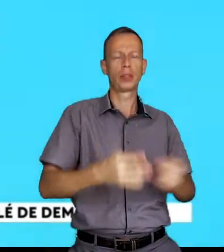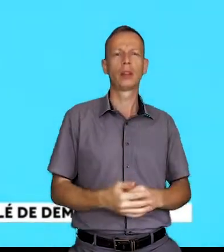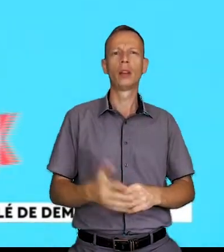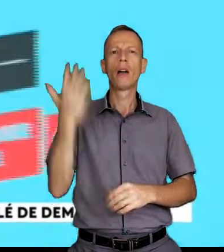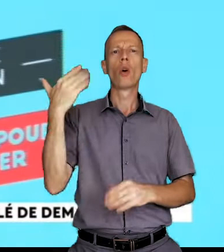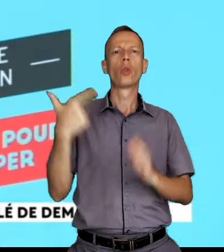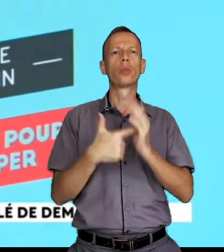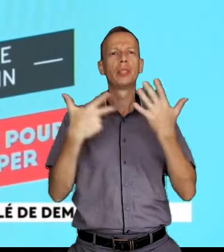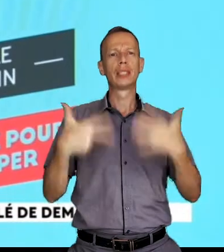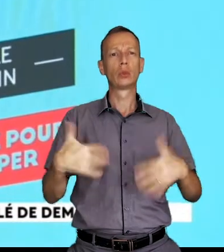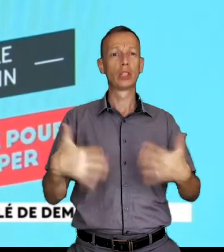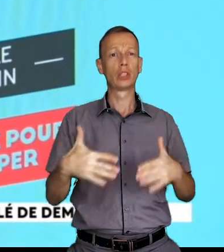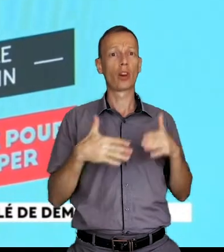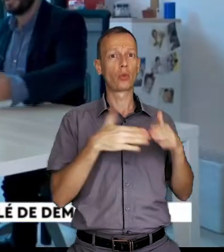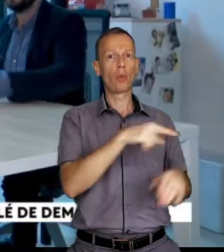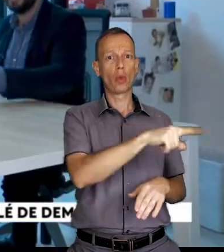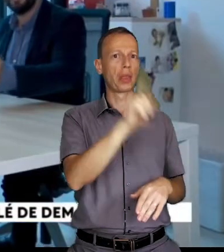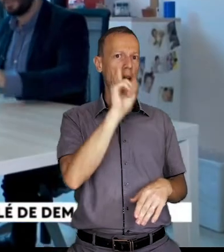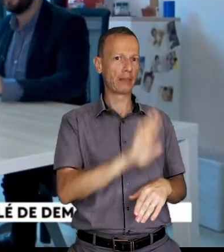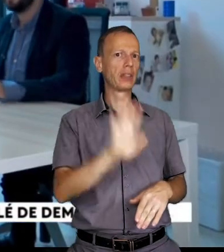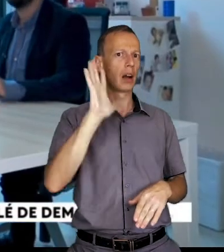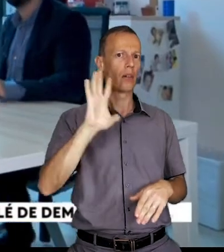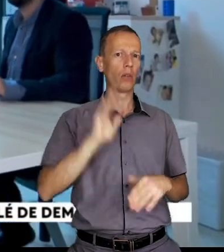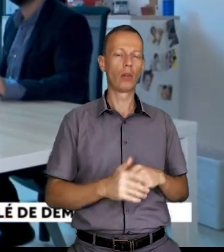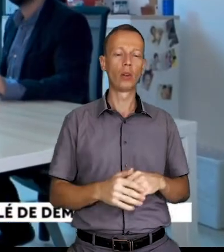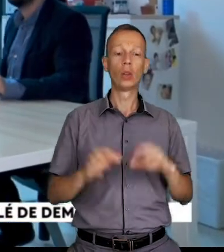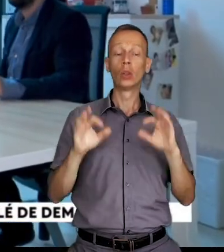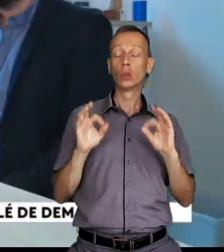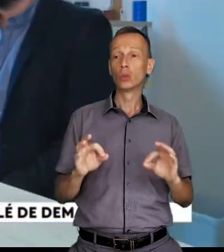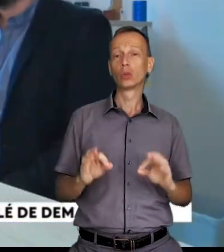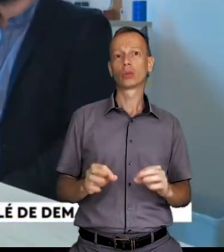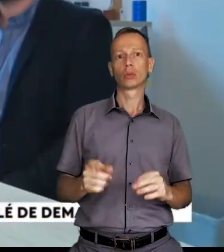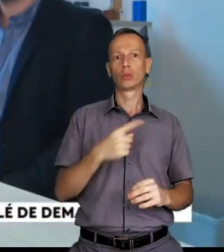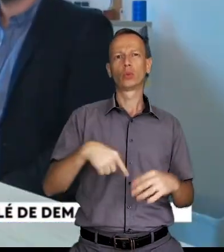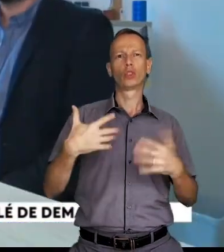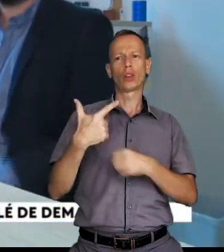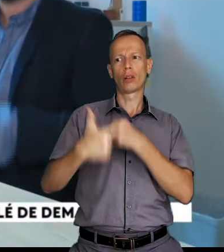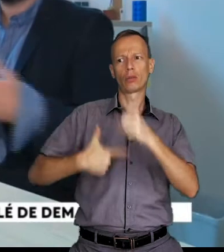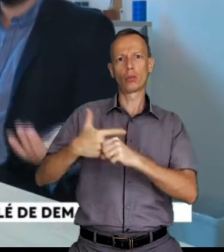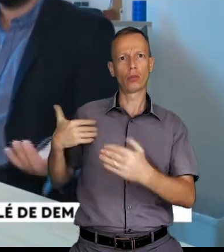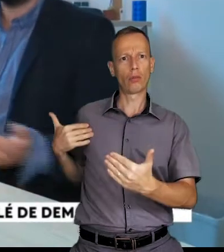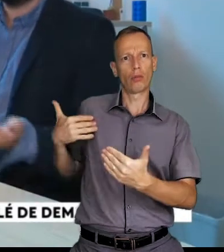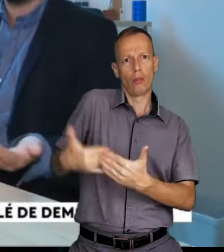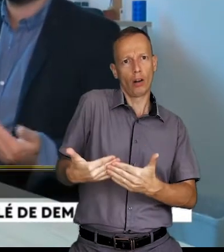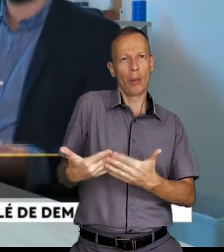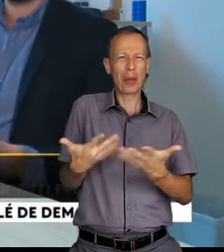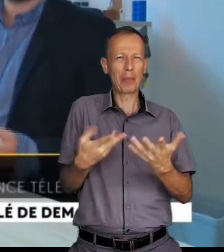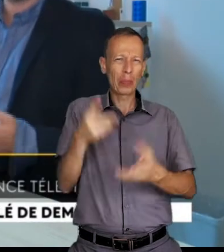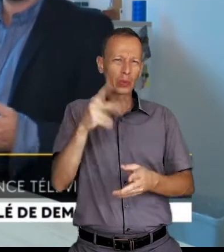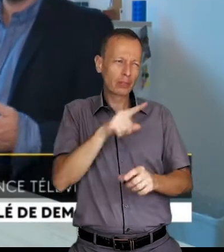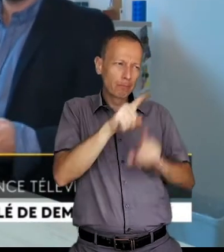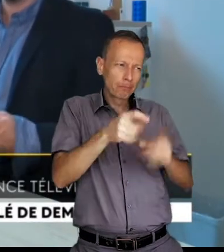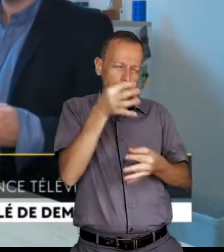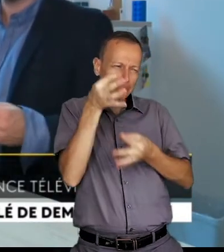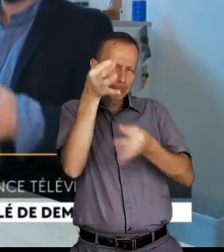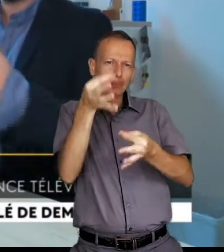décidée. En 2018, vous aviez déjà été sollicité. L'idée,'est de ne pas repartir d'une page blanche, puisqu'on a cette expérience des